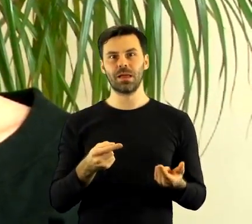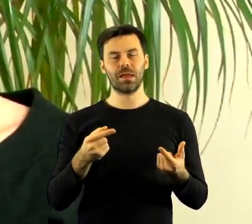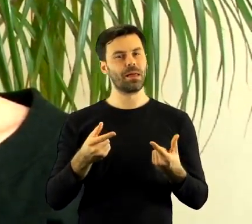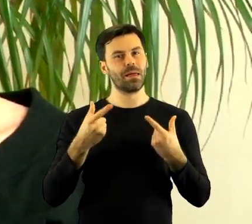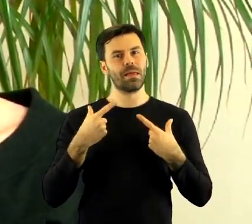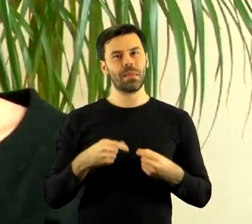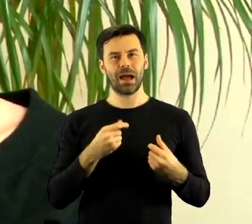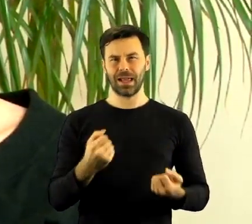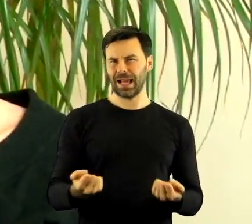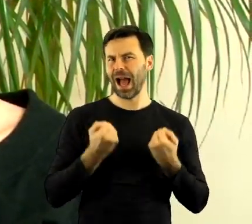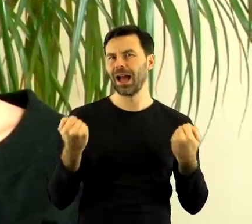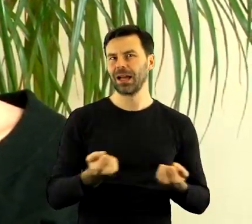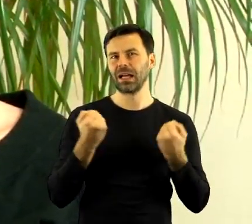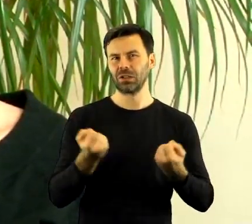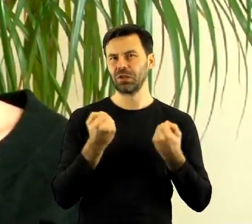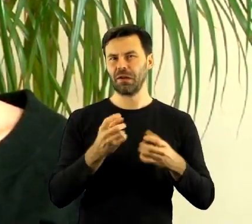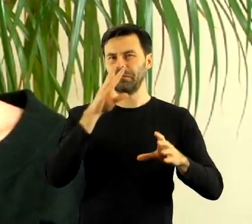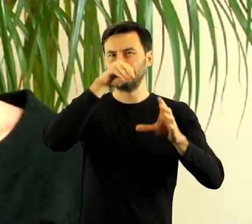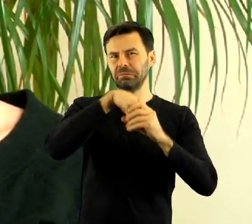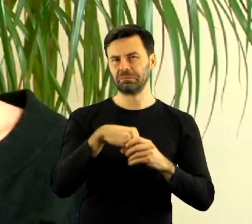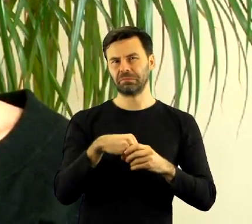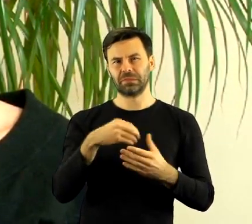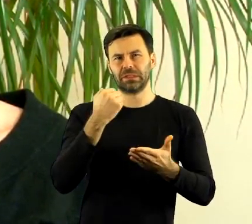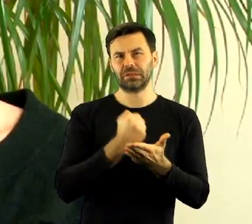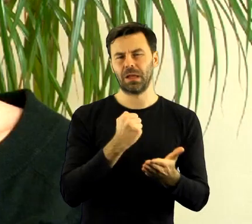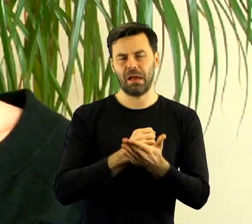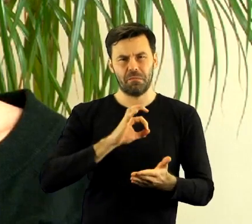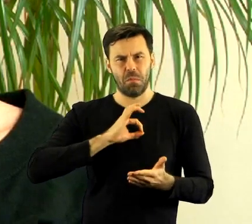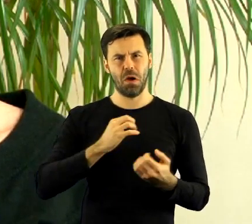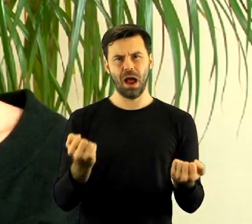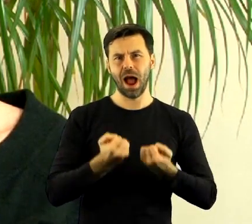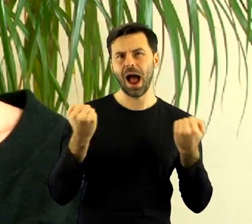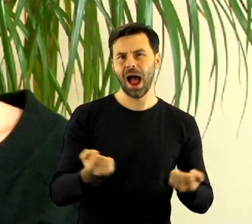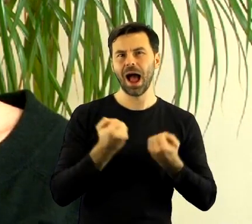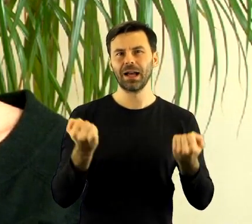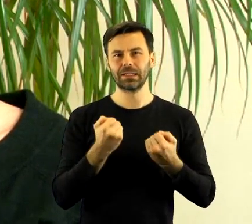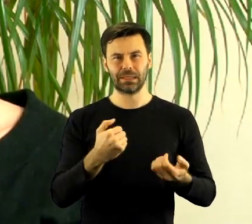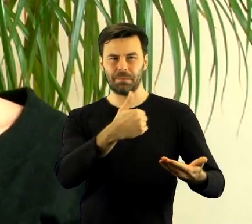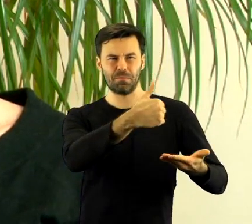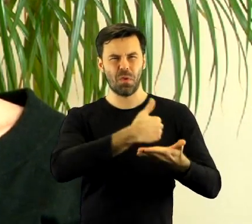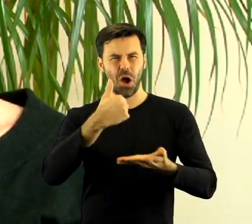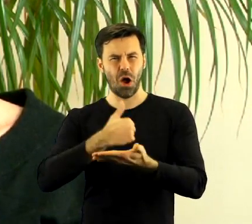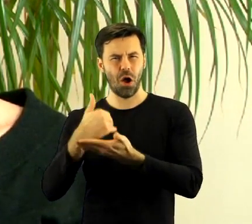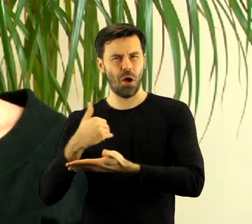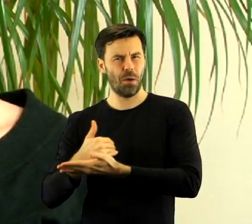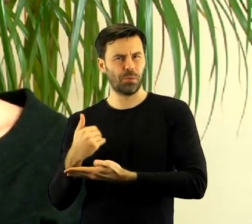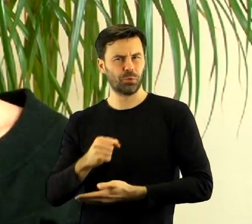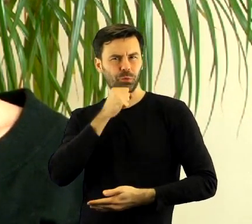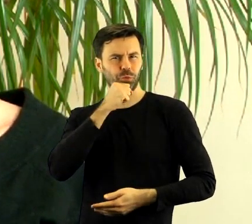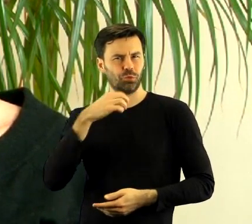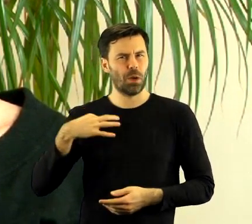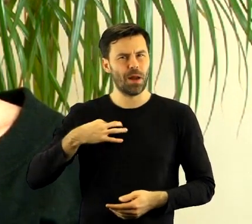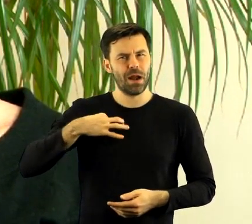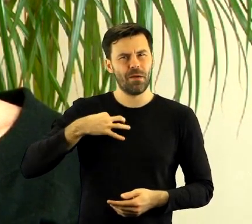angażować się w sprawę, zaczęło angażować się w naszą akcję, w pomoc. Mieliśmy dużo prywatnych